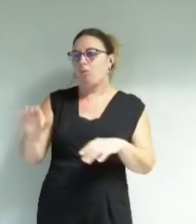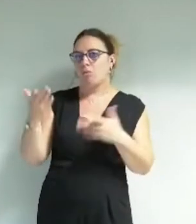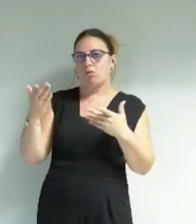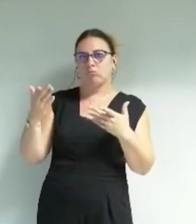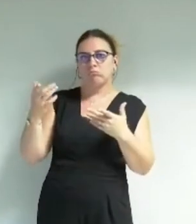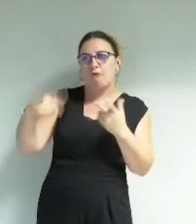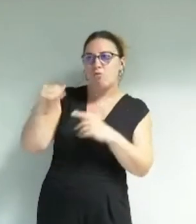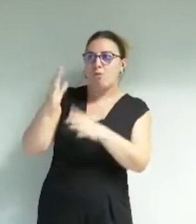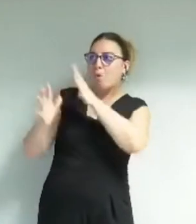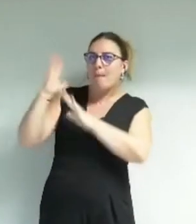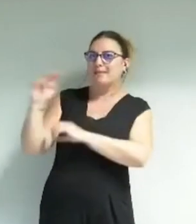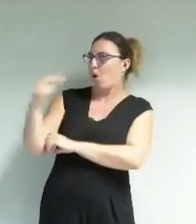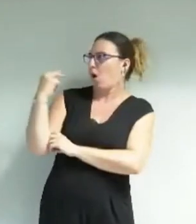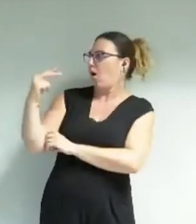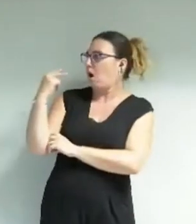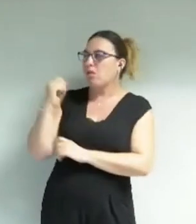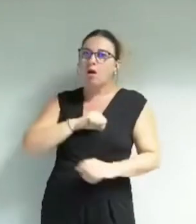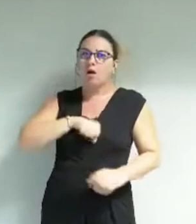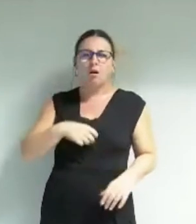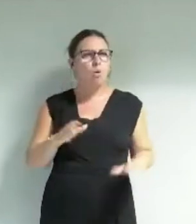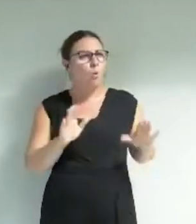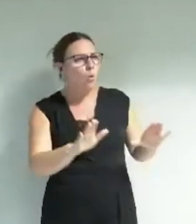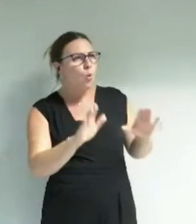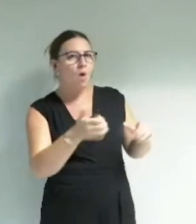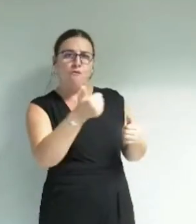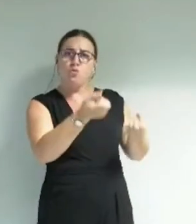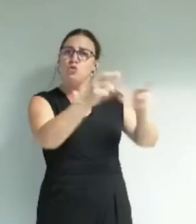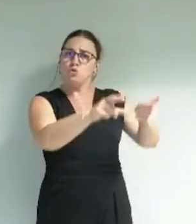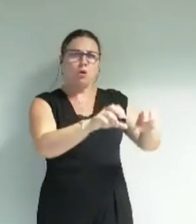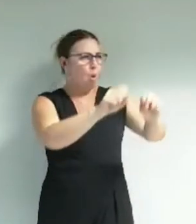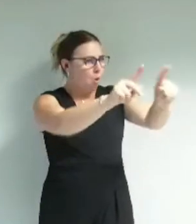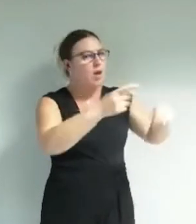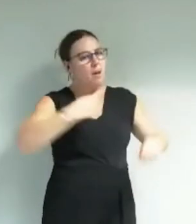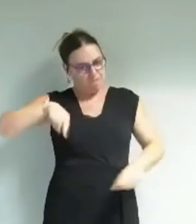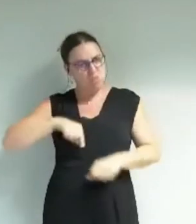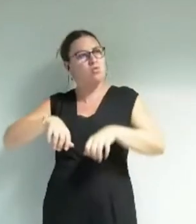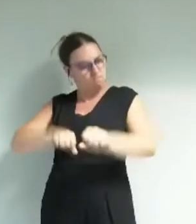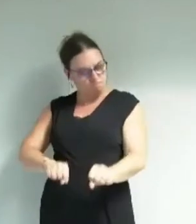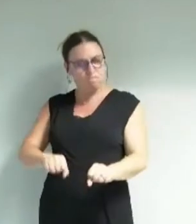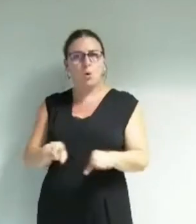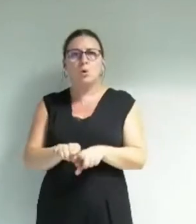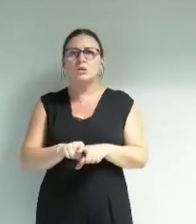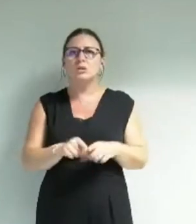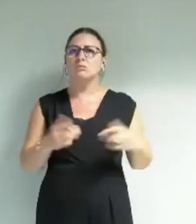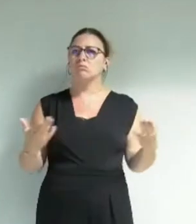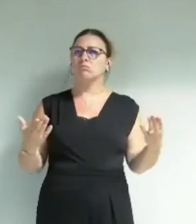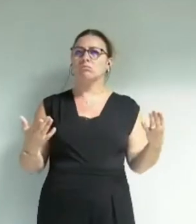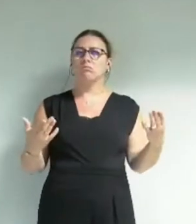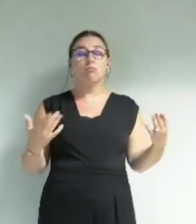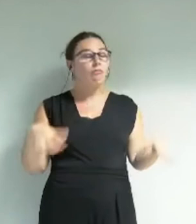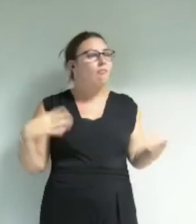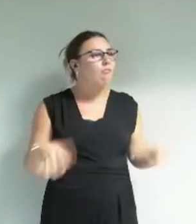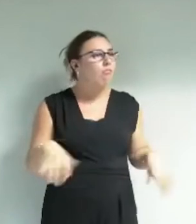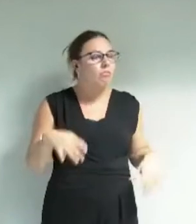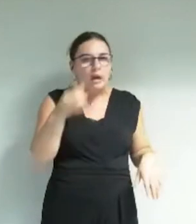dans le passé on vous laisse dans vos certitudes et on garde nos positions enfin je veux dire voilà je trouvais ça assez